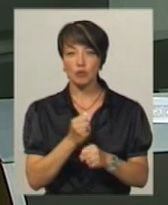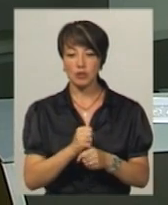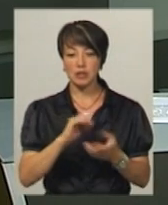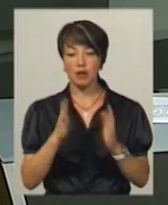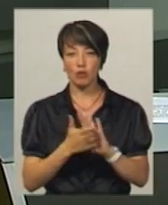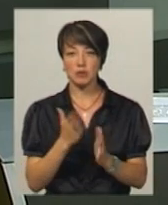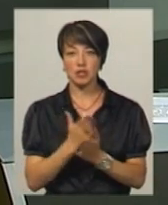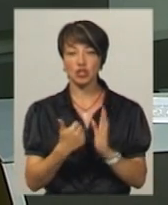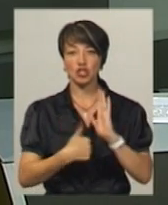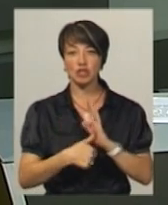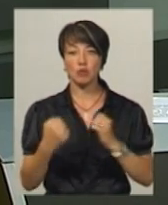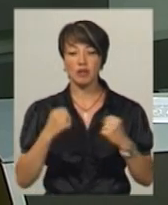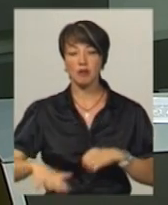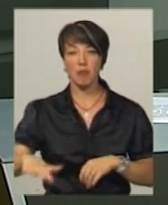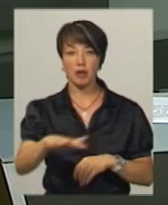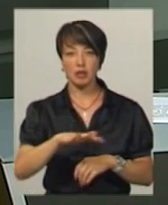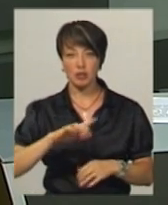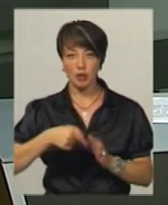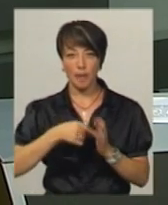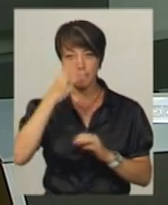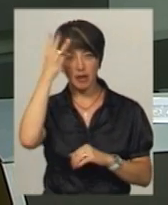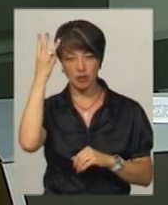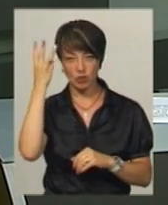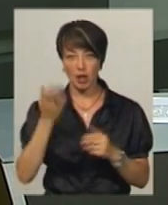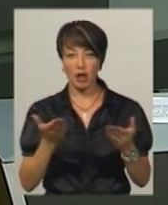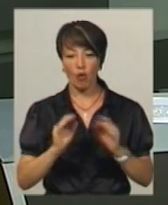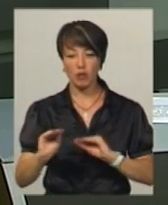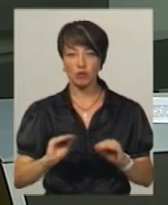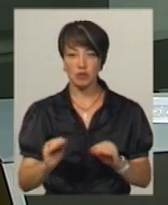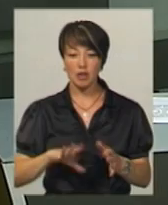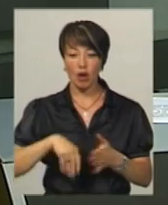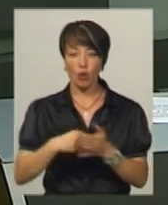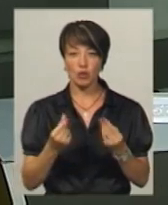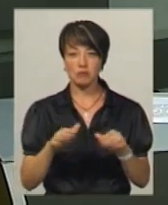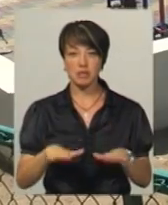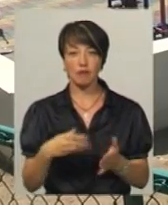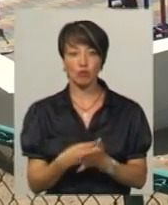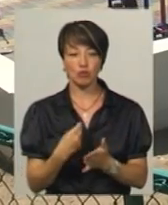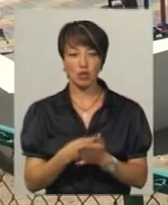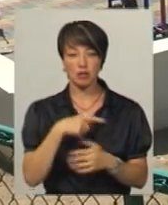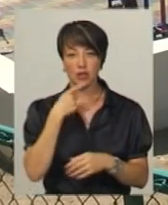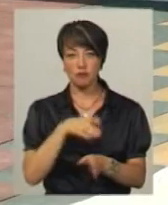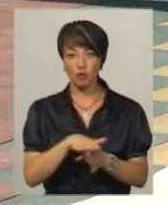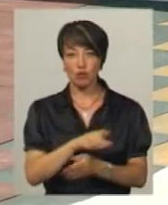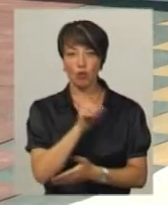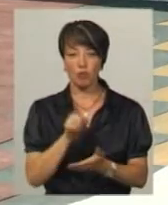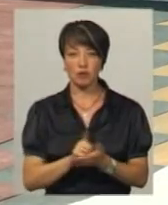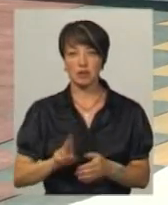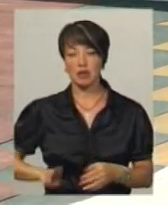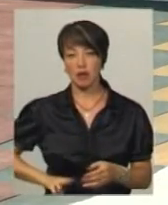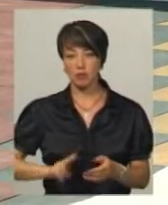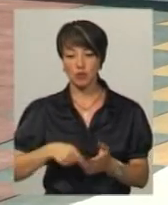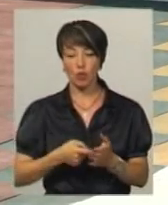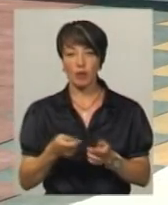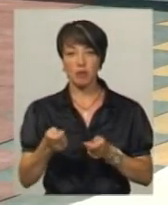загалом знаходяться 6 спортивних майданчиків Хмельницького, які облаштовують за кошти з місцевого бюджету, каже виконуюча обов'язки директора